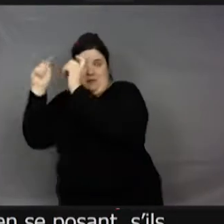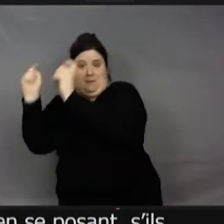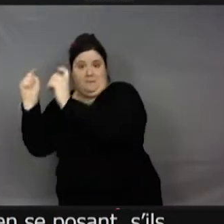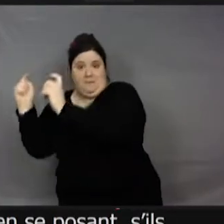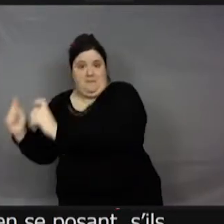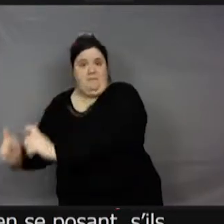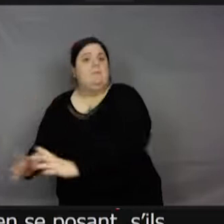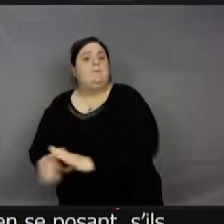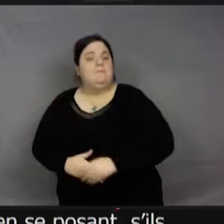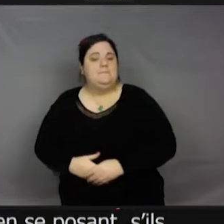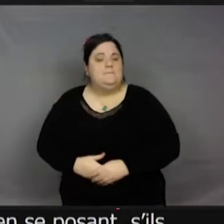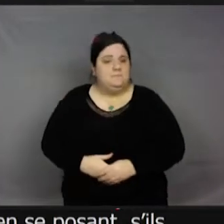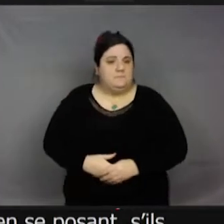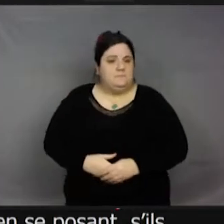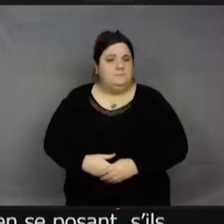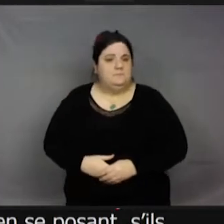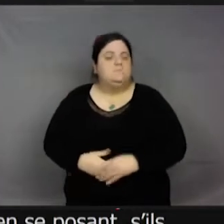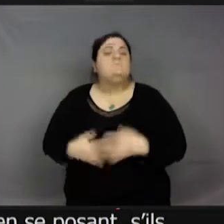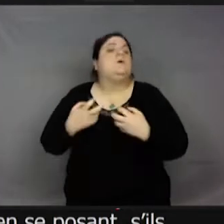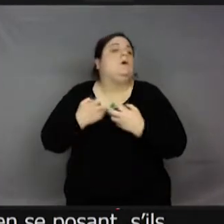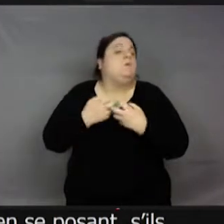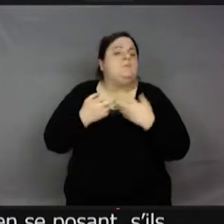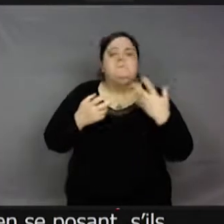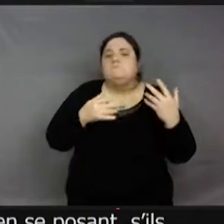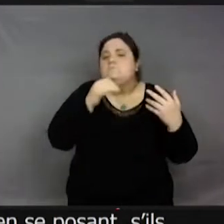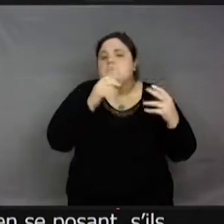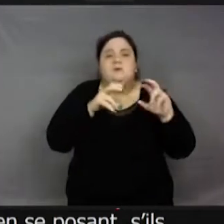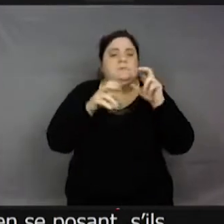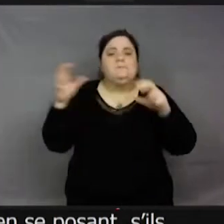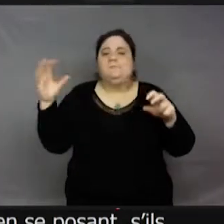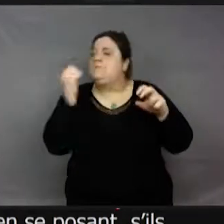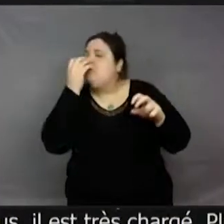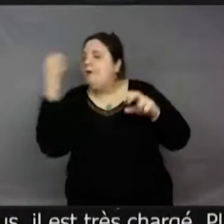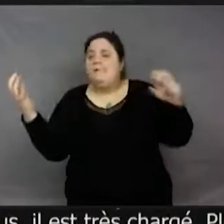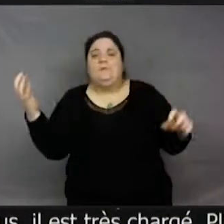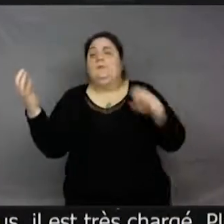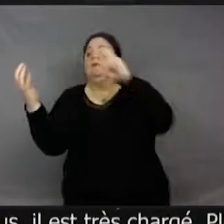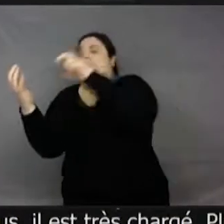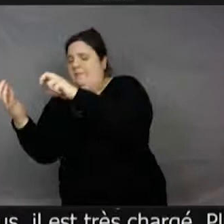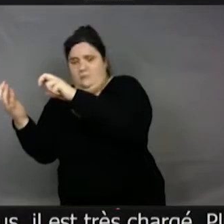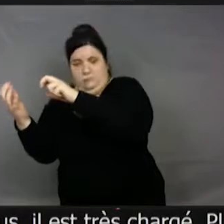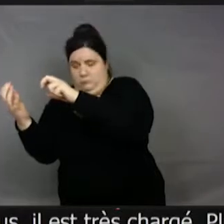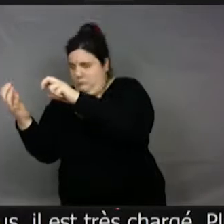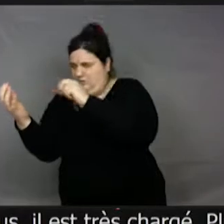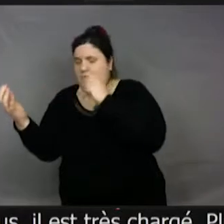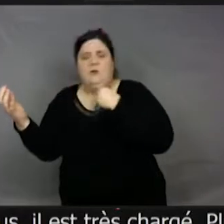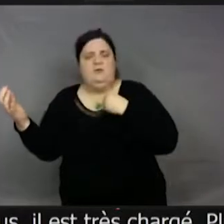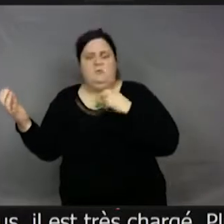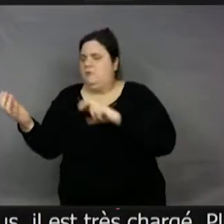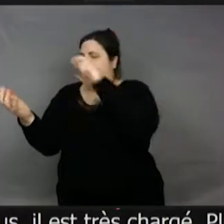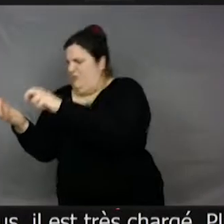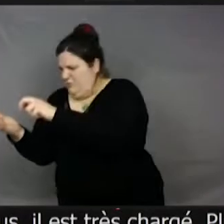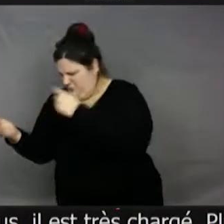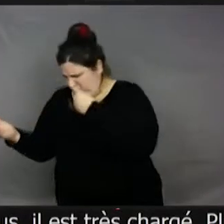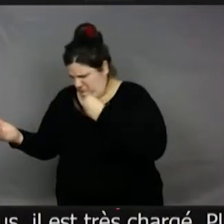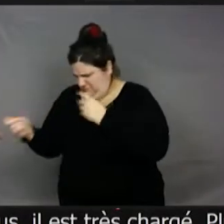un bourdon arrive, se pose dessus, il reçoit une toute petite décharge, il dit « Pfff, laisse tomber, je ne pas m'attarder ici, il n plus de nectar, il y trop de monde qui… » Et du coup,